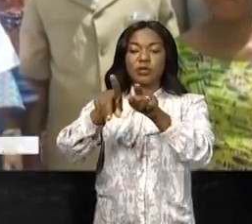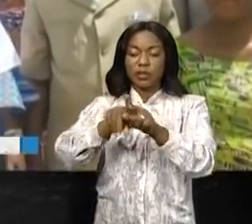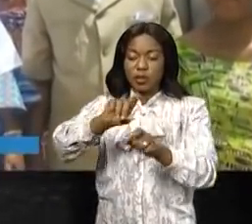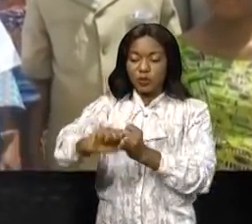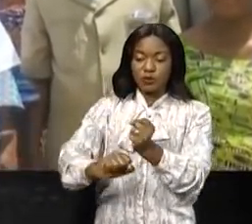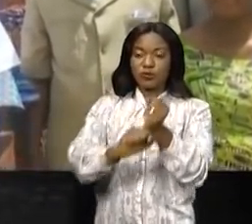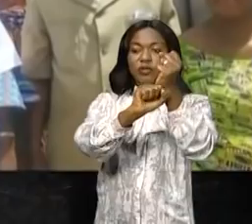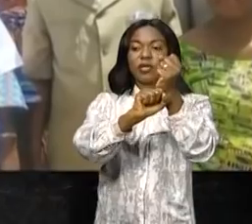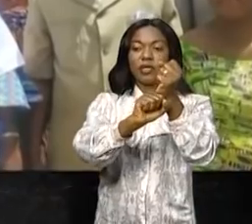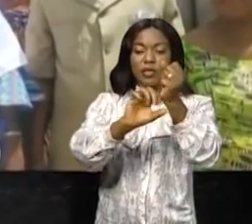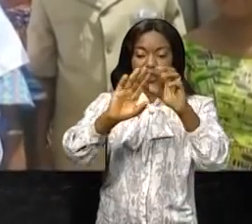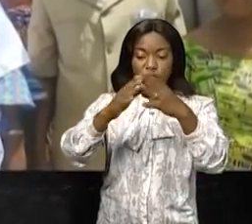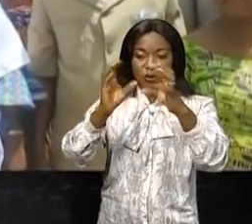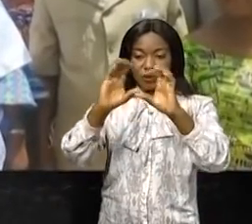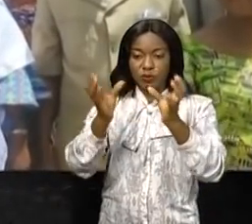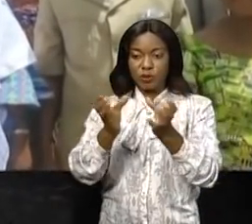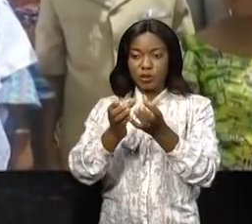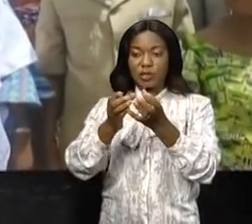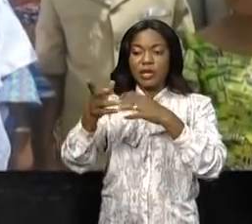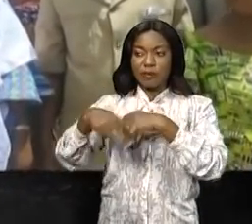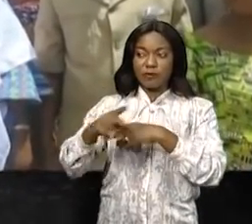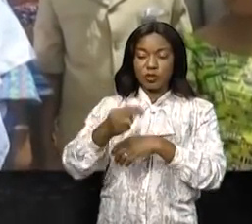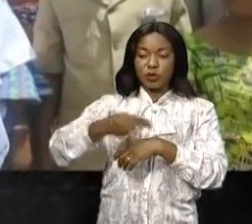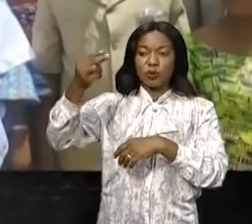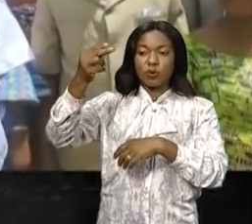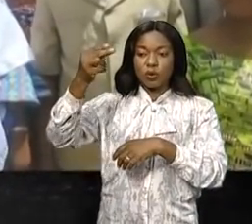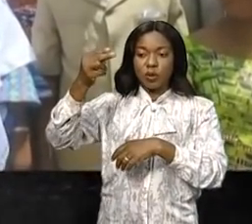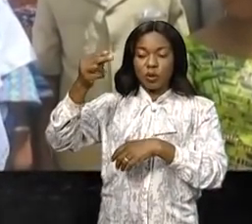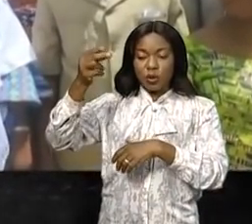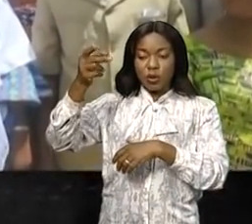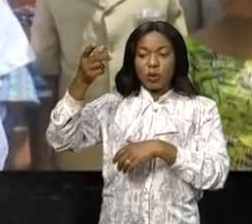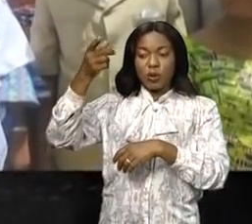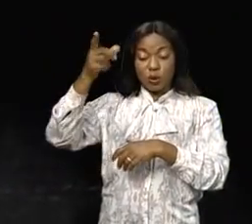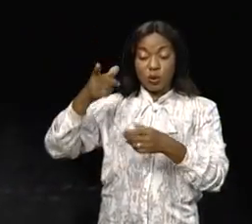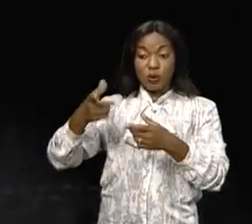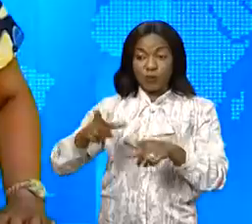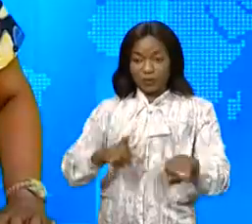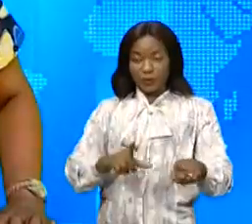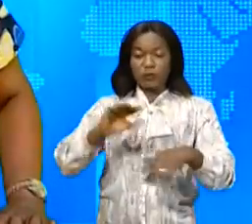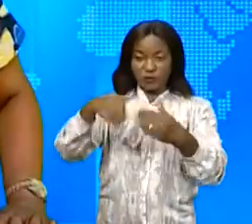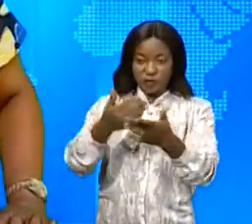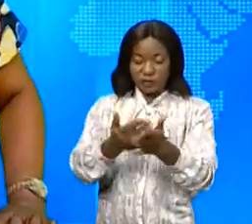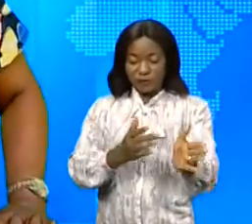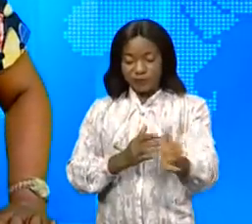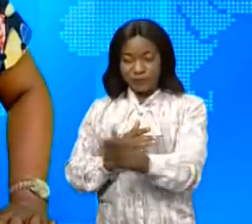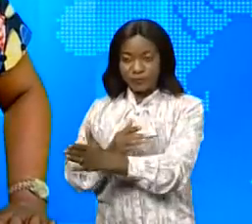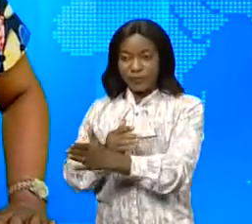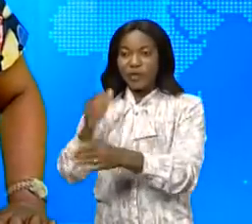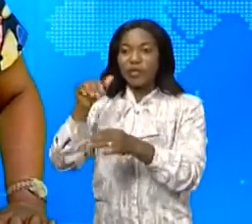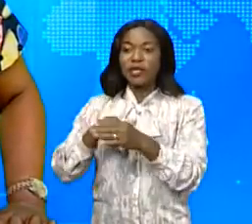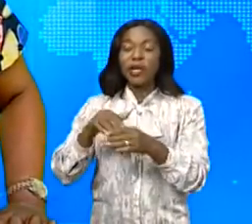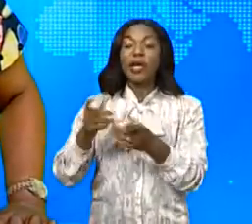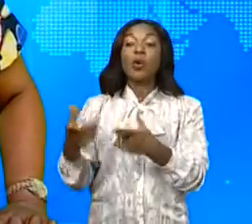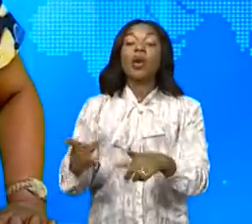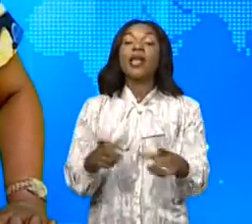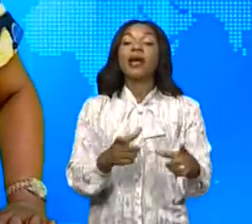de toute la communauté de la Provence du Olumami, nous allons y arriver. Et puis, dans la Provence du